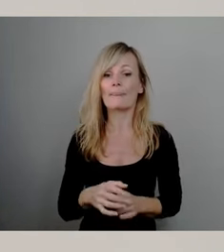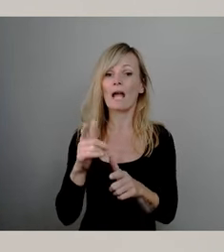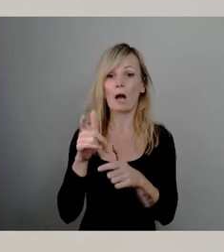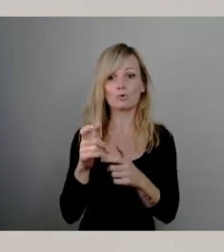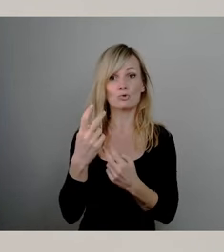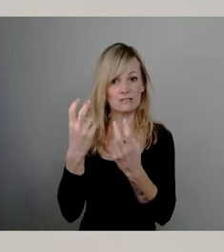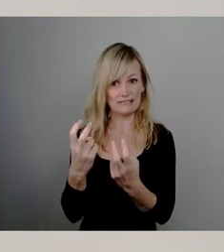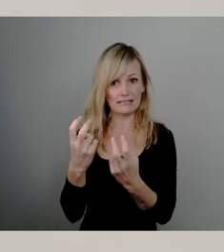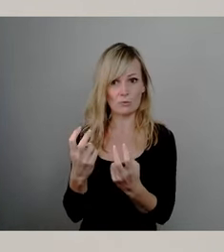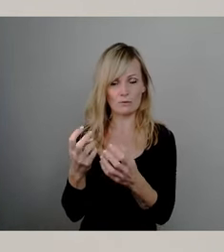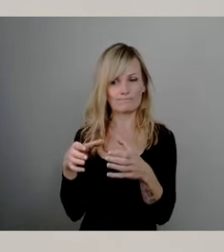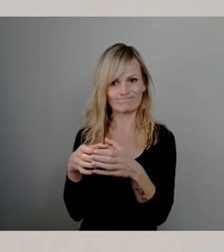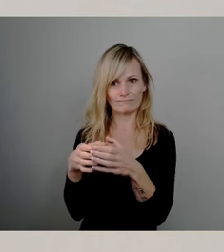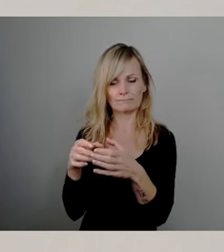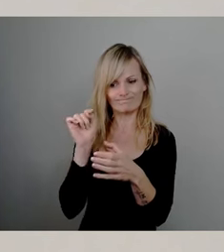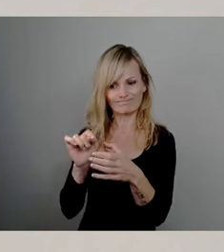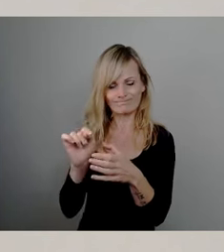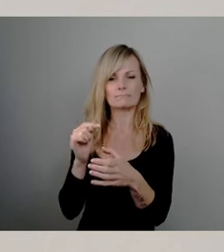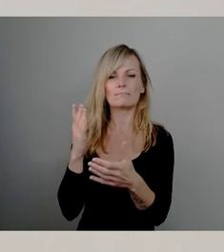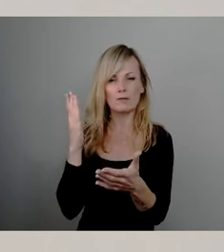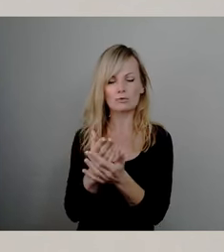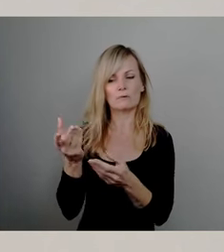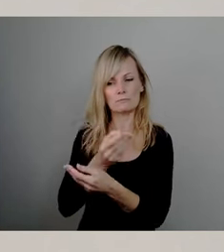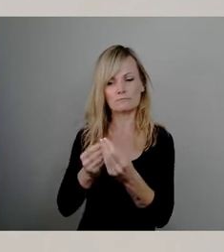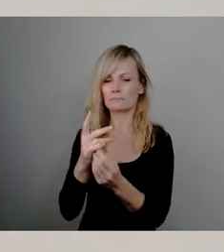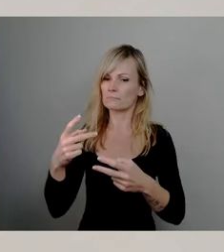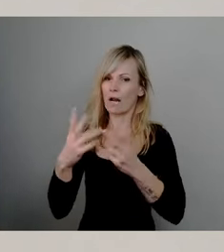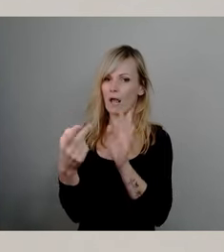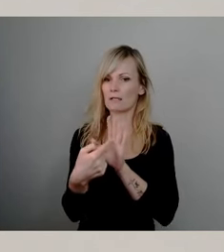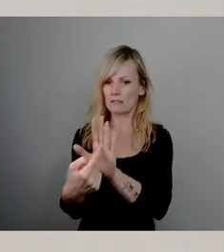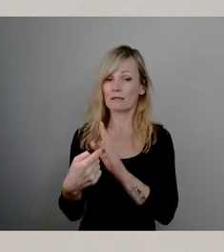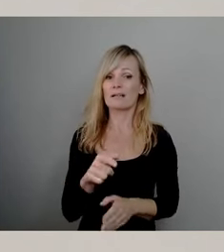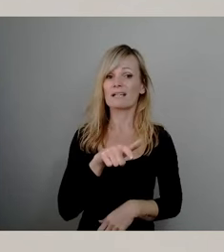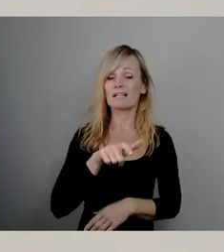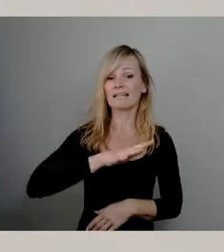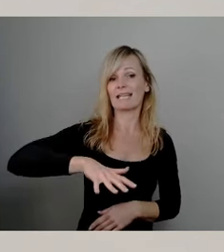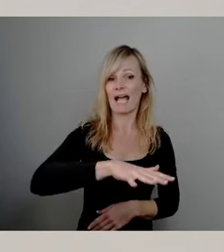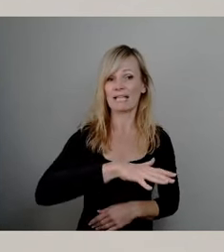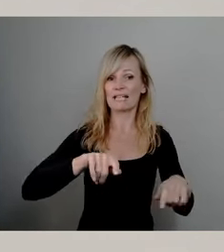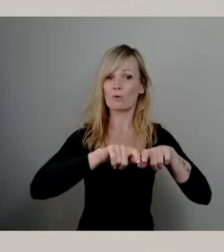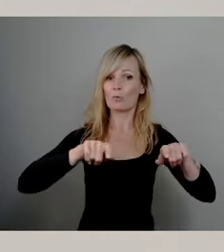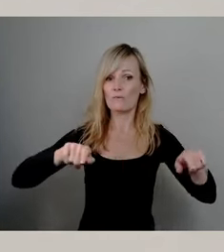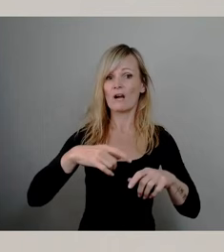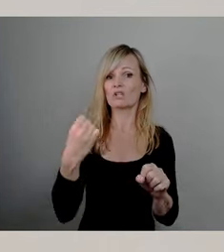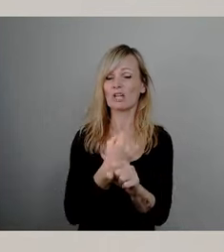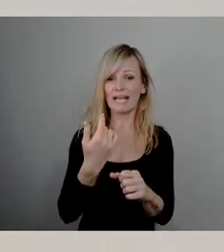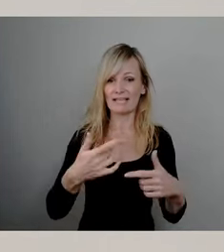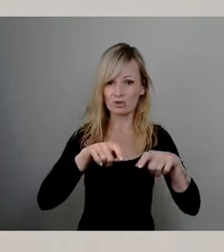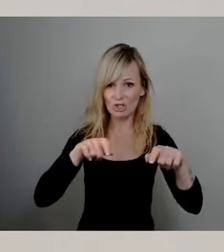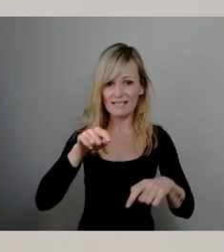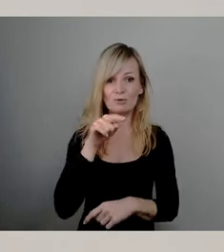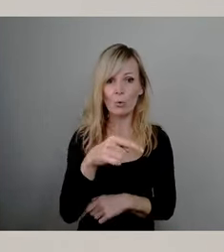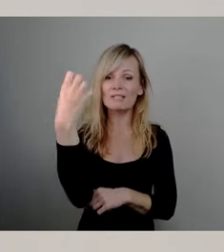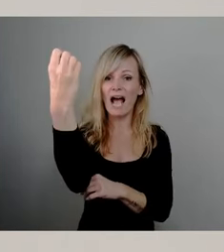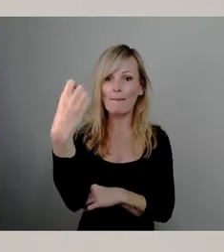auch deutlich gemacht, dass zum Beispiel am Terrassen-Ufer-Steinstraße die Lichtsignanlage nicht sinnlos ist, weil